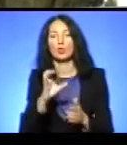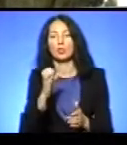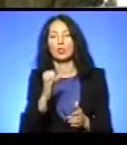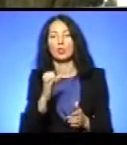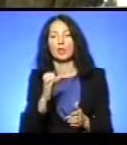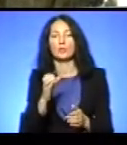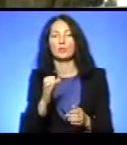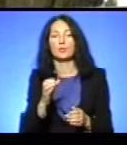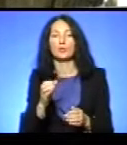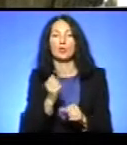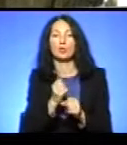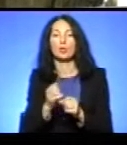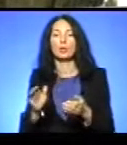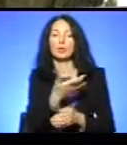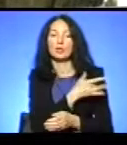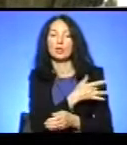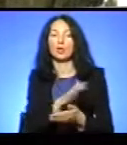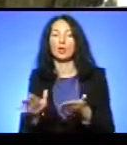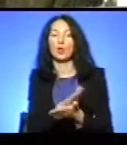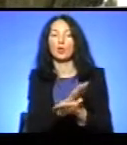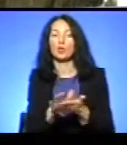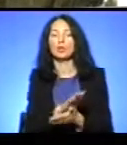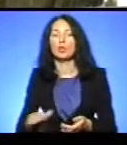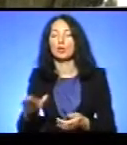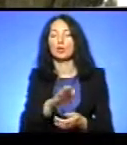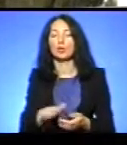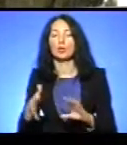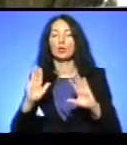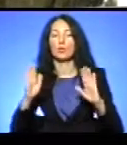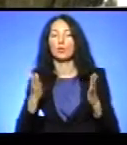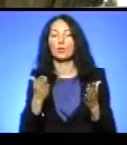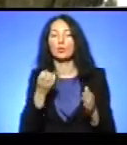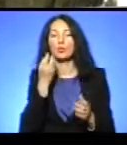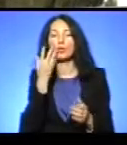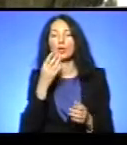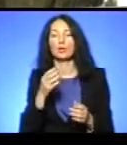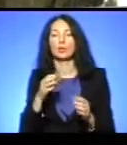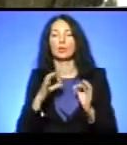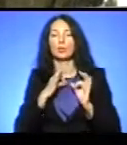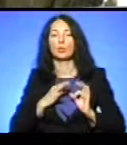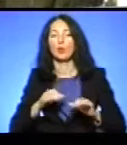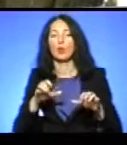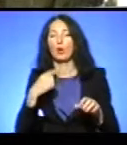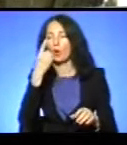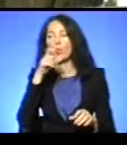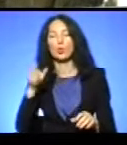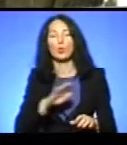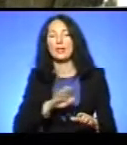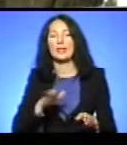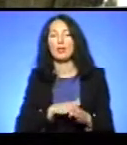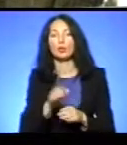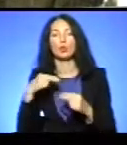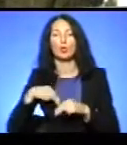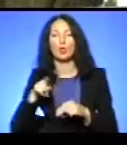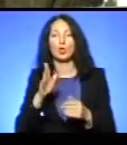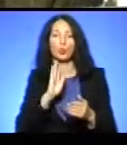того, щоб зіснити санітарне очищення території. В випадку, якщо посадові особи не виконують відповідні роботи, їх буде